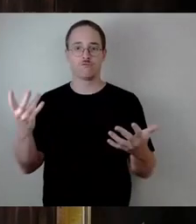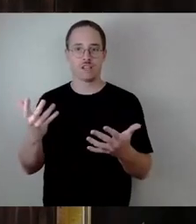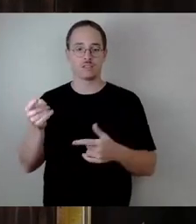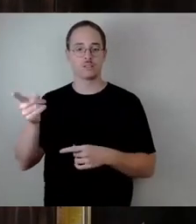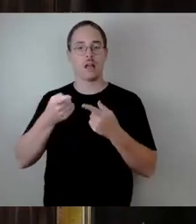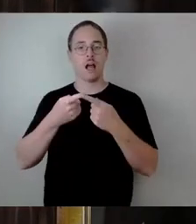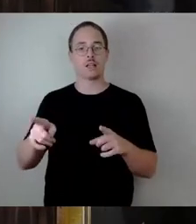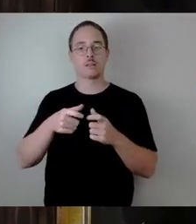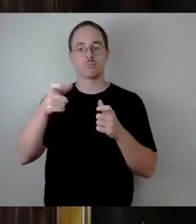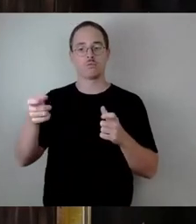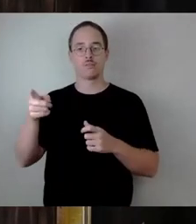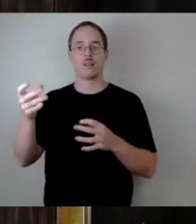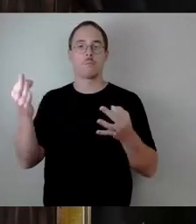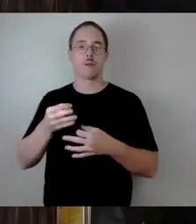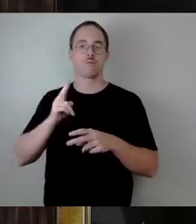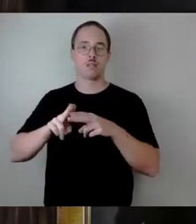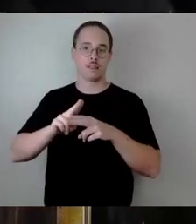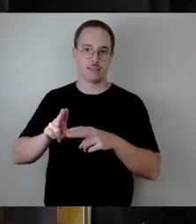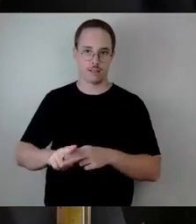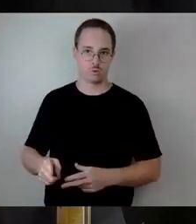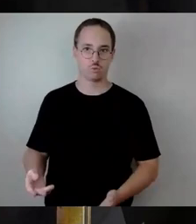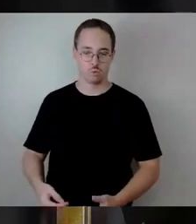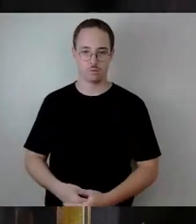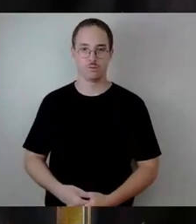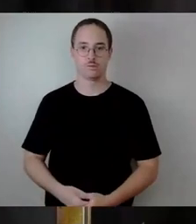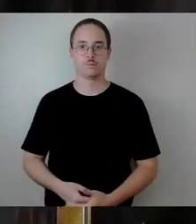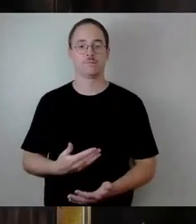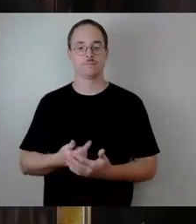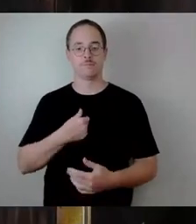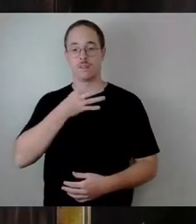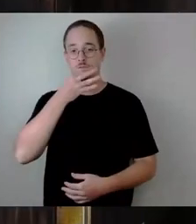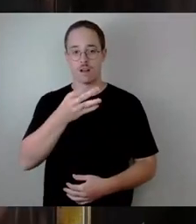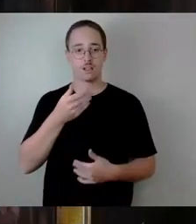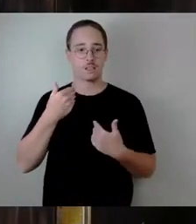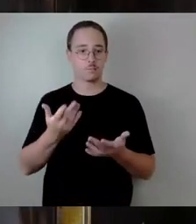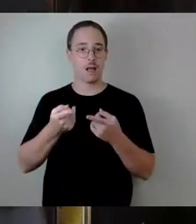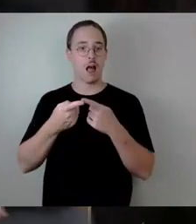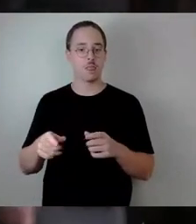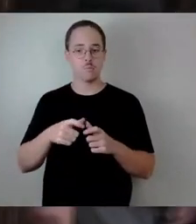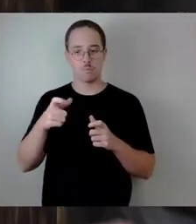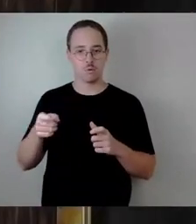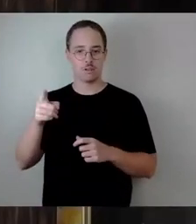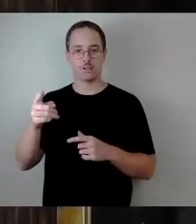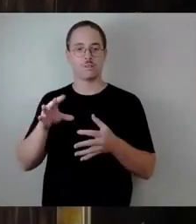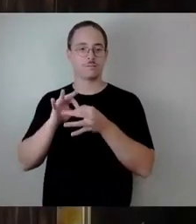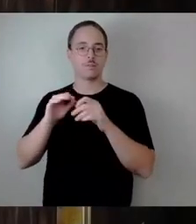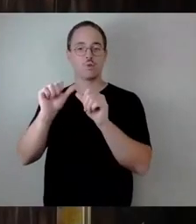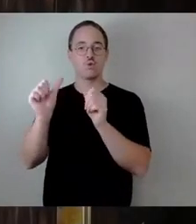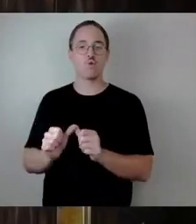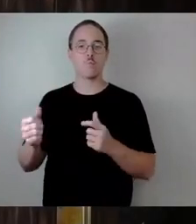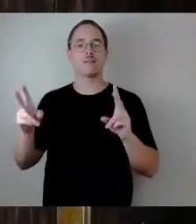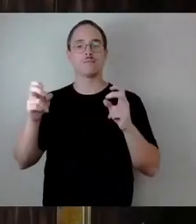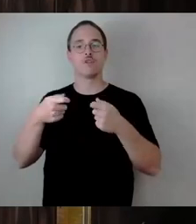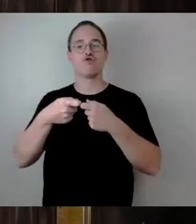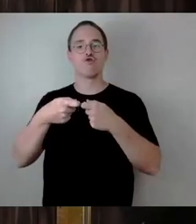Und da habe ich zunächst mal eine Frage, ob es eine weitere Brücke gibt von diesem Typ Spannbetonbrücke, wo also eventuell